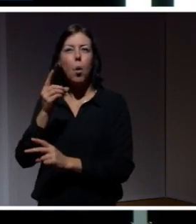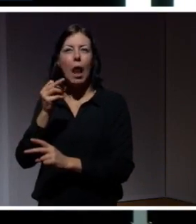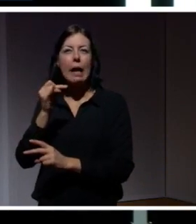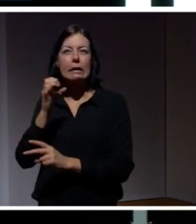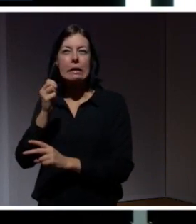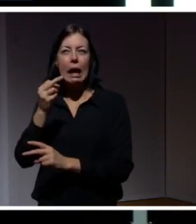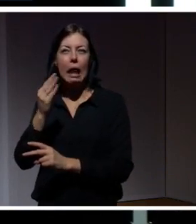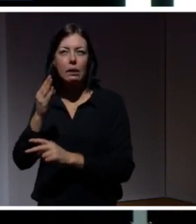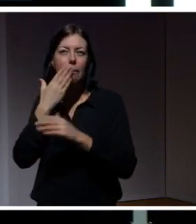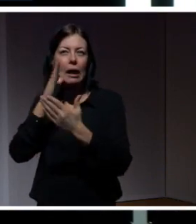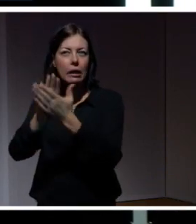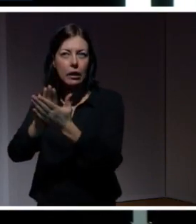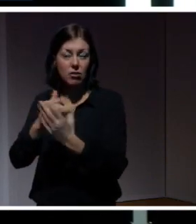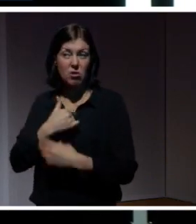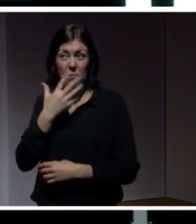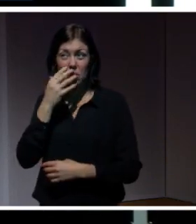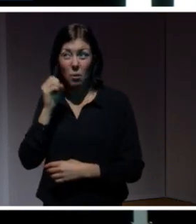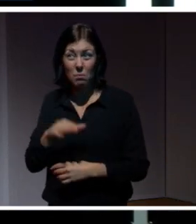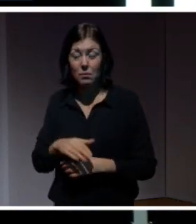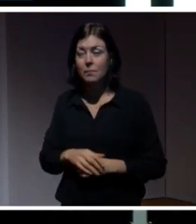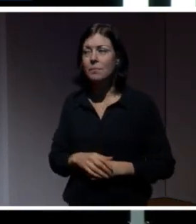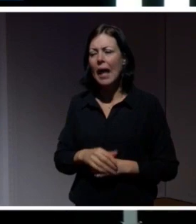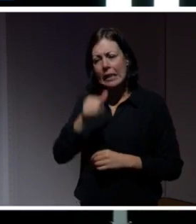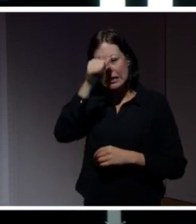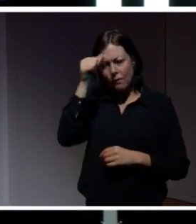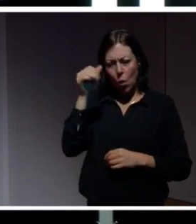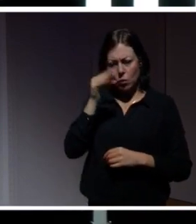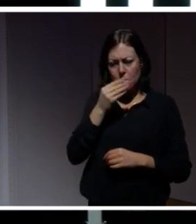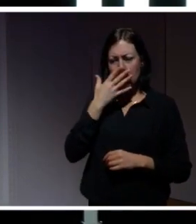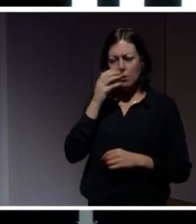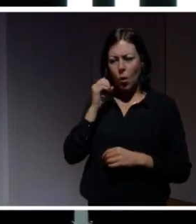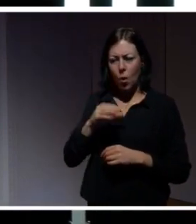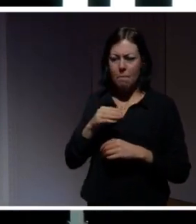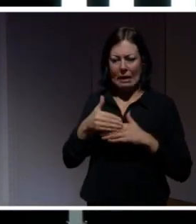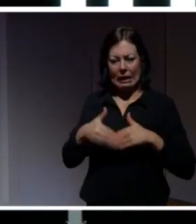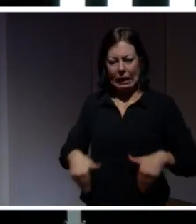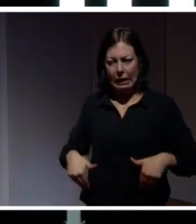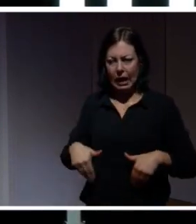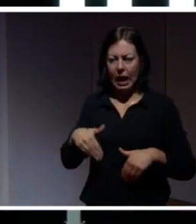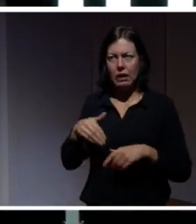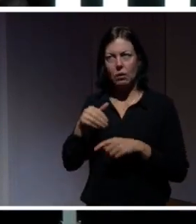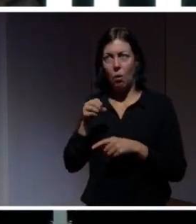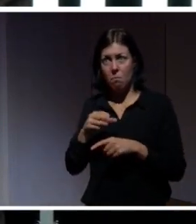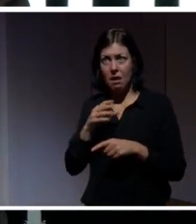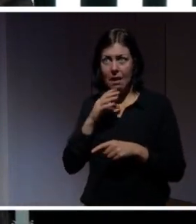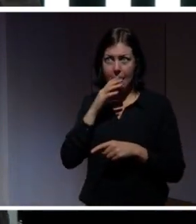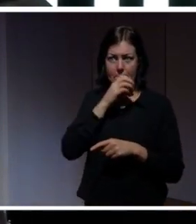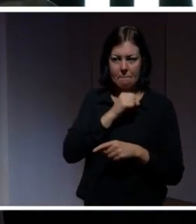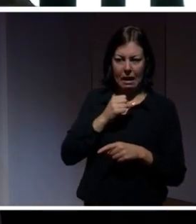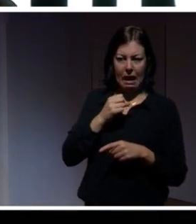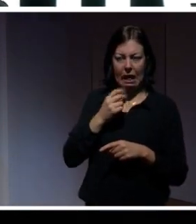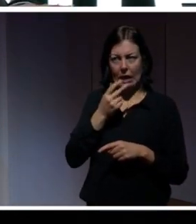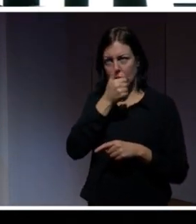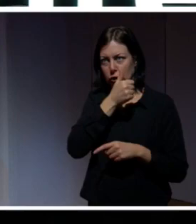om. Det är ju väldigt svårt när man pratar om integritet i termer av hemlighållande, eller snusk, eller saker som vi